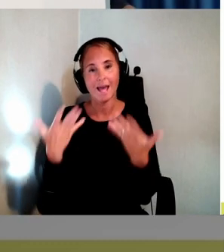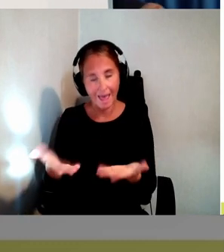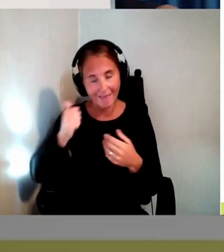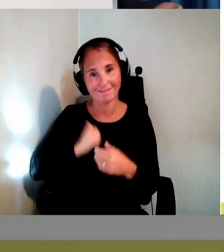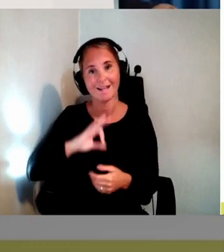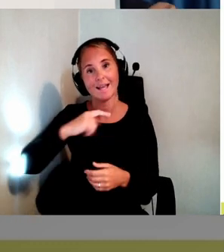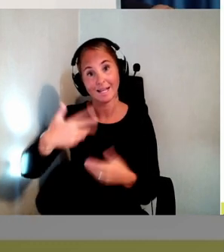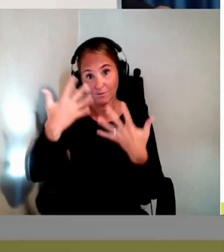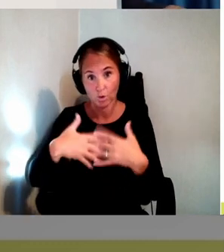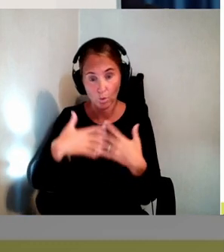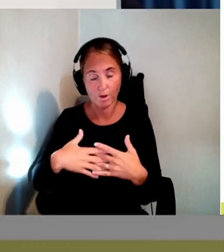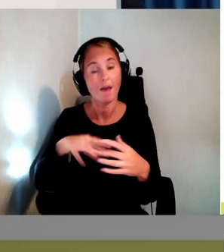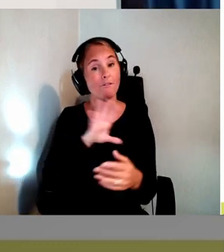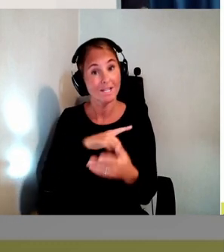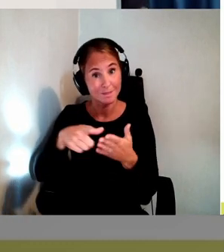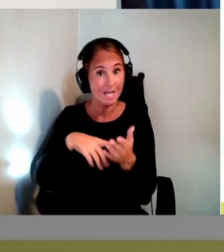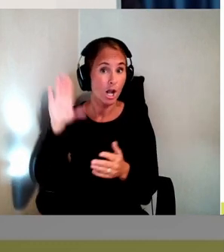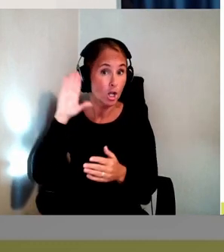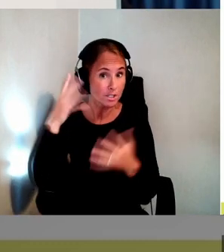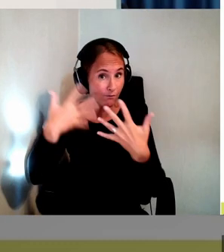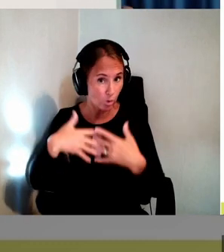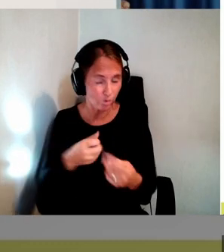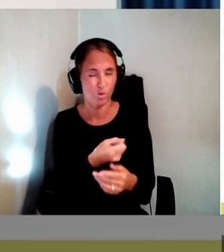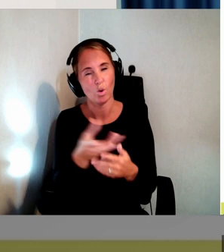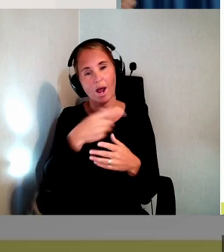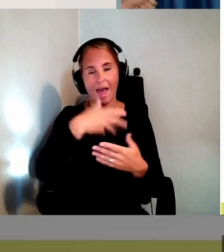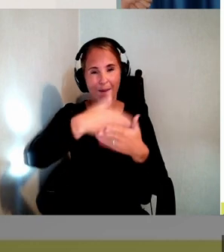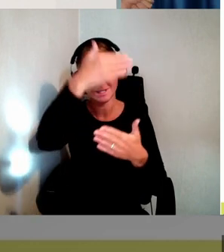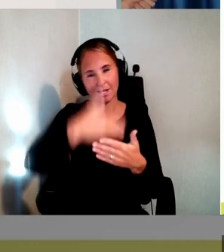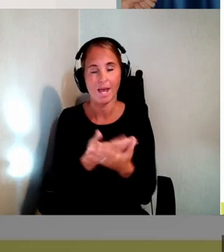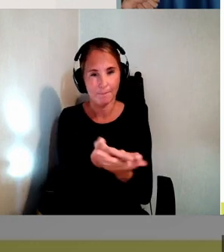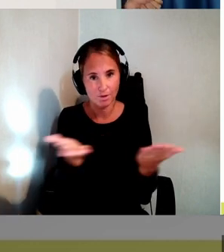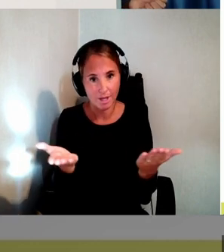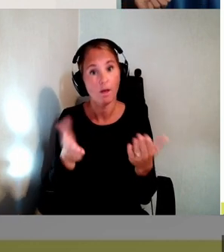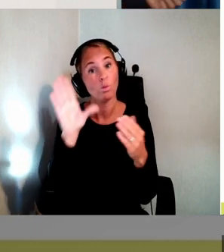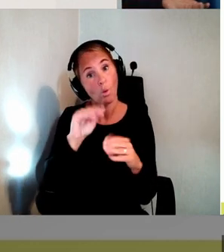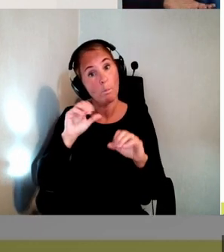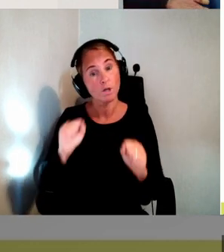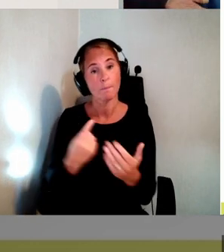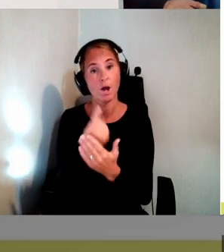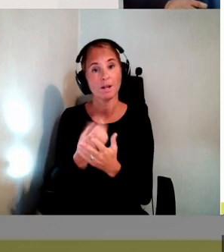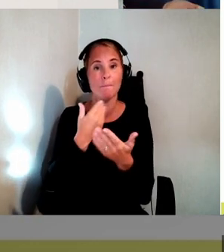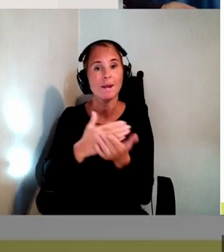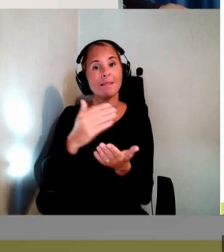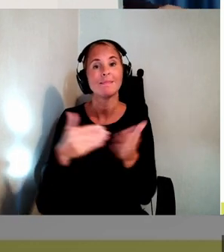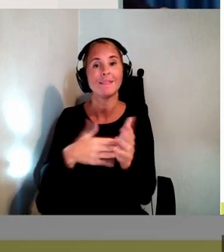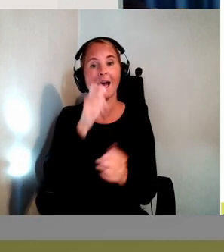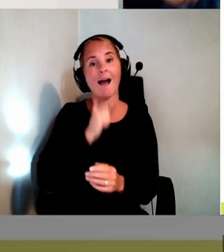så kallad lyssna-funktion som vissa sajter erbjuder. Då kanske man också måste kunna berätta för andra hur man får igång den.